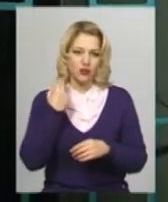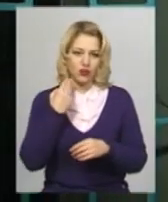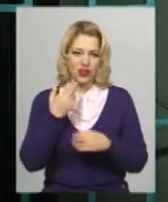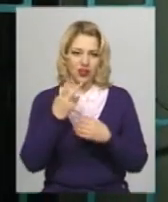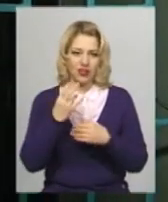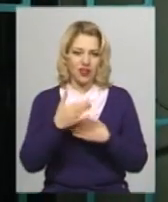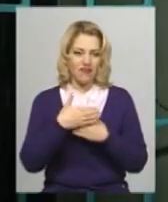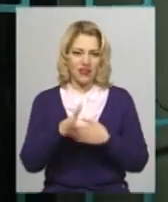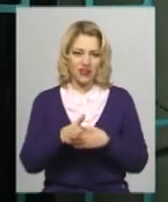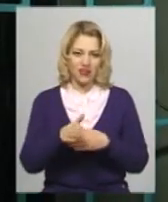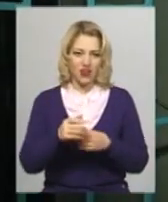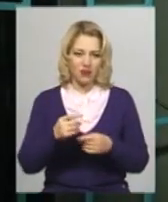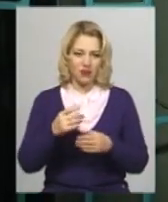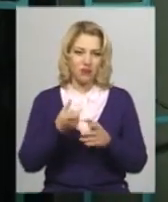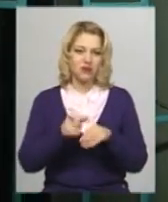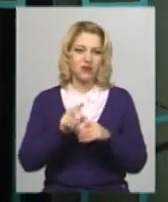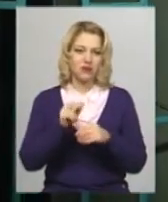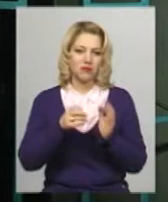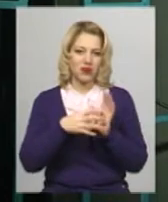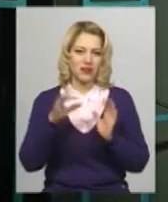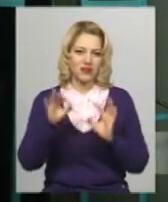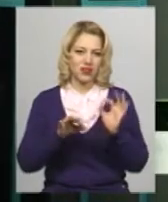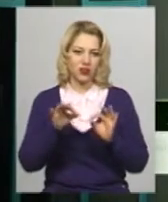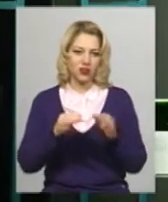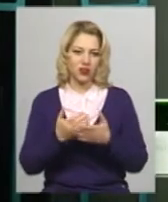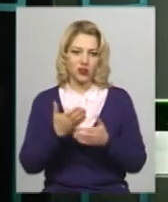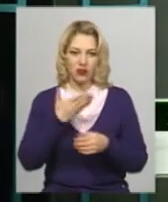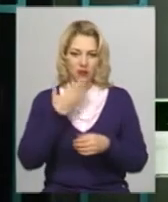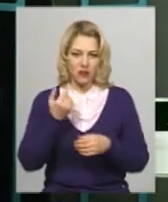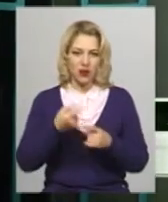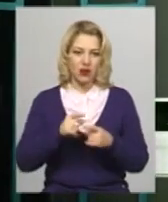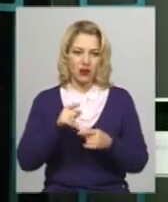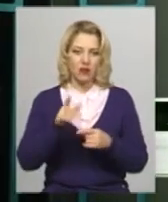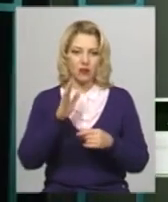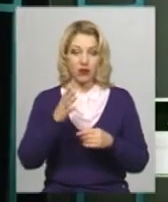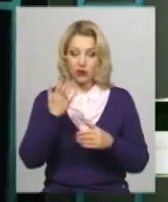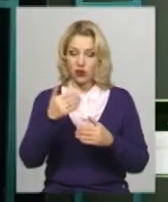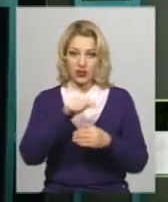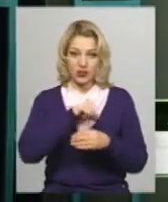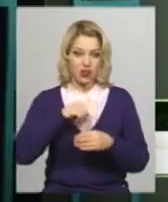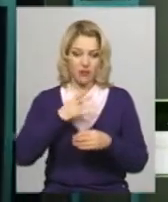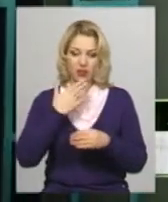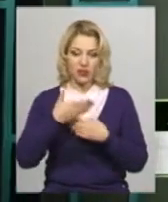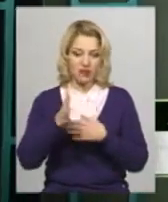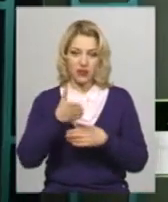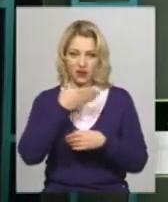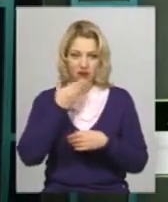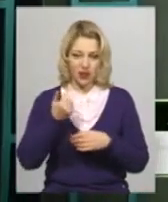більше, ніж у 15% випадків. Якщо боржника немає вдома, ми його будемо включати в каналізацію, бо воно великий борг,